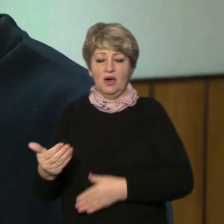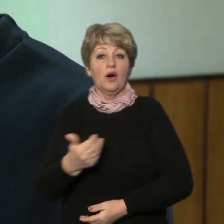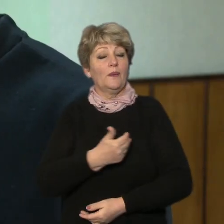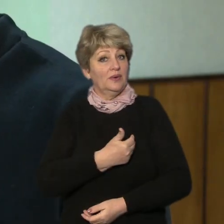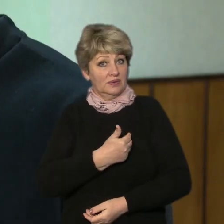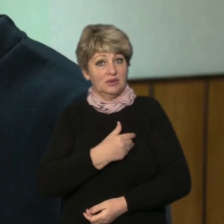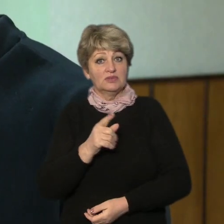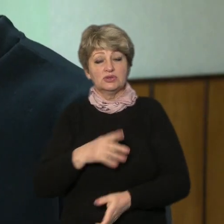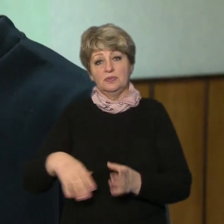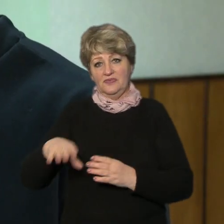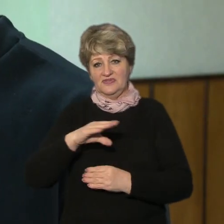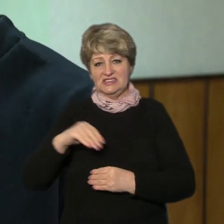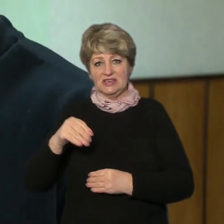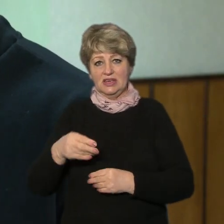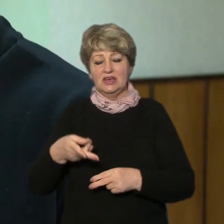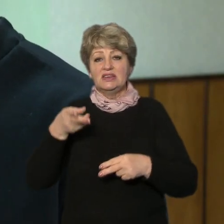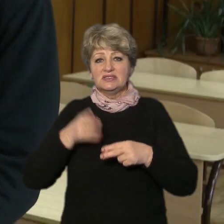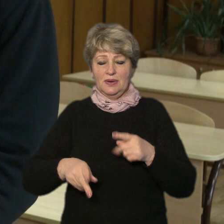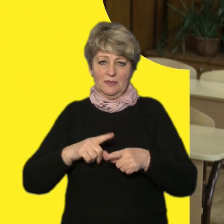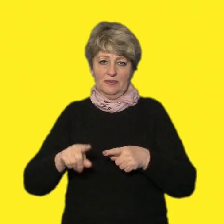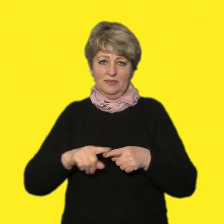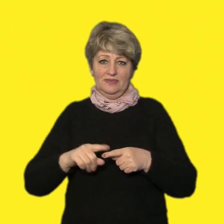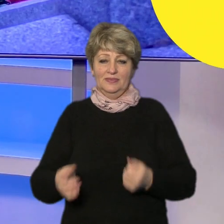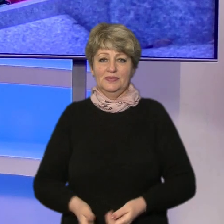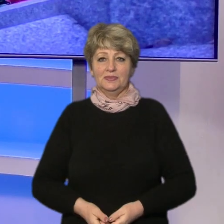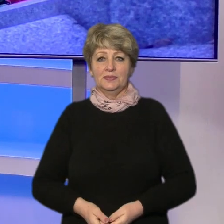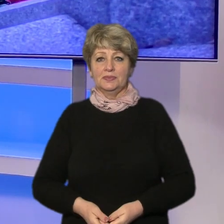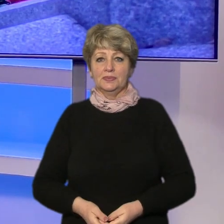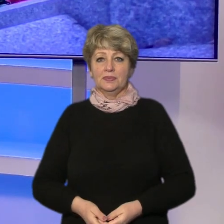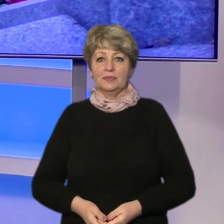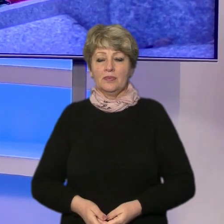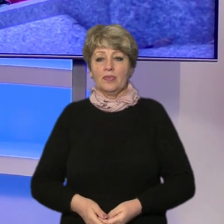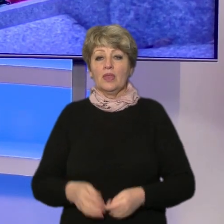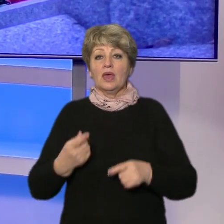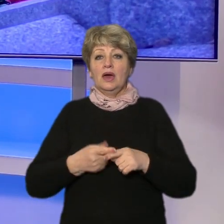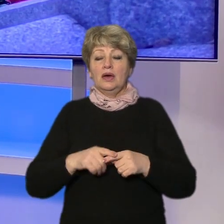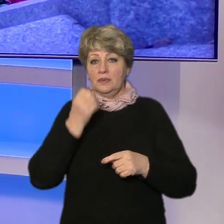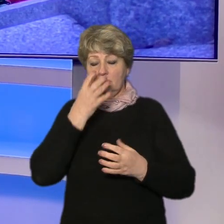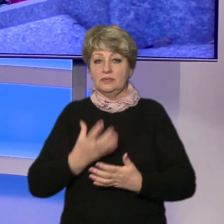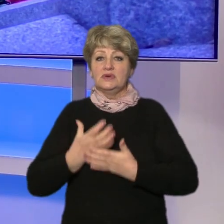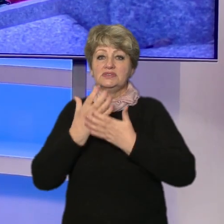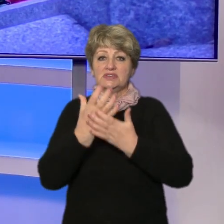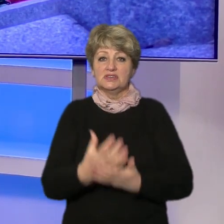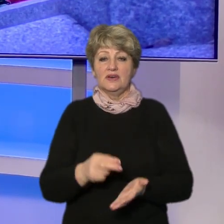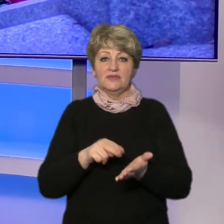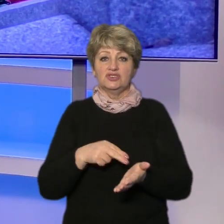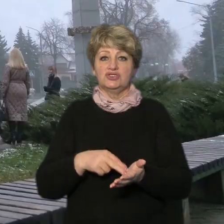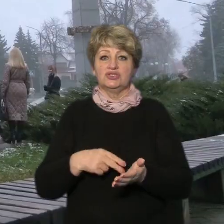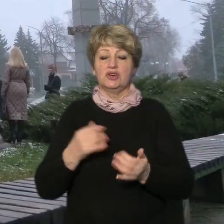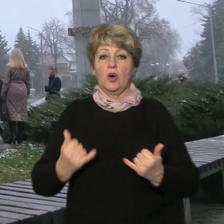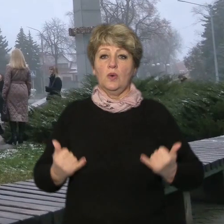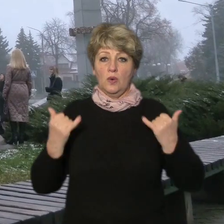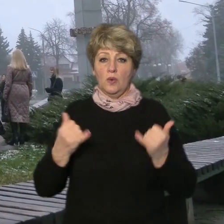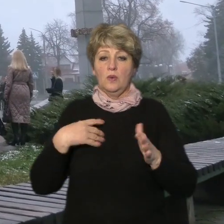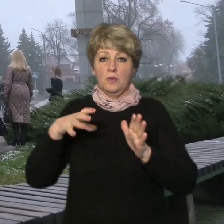щоб все закінчилось скоріше покладанням квітів сьогодні в Черкасах вшанували загиблих які